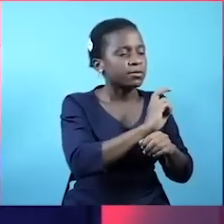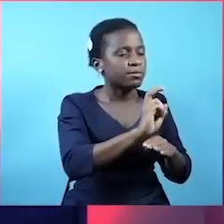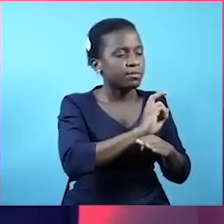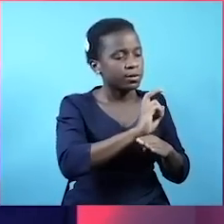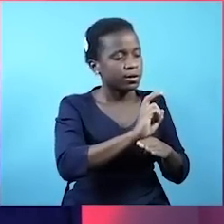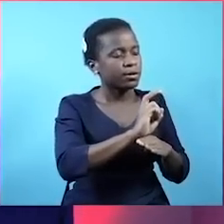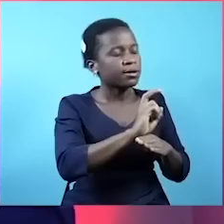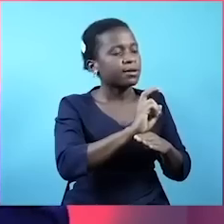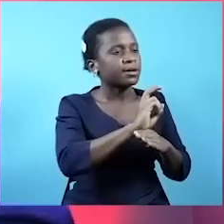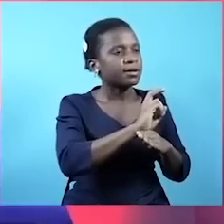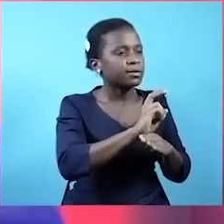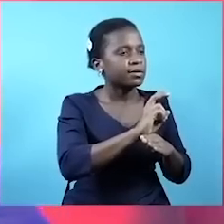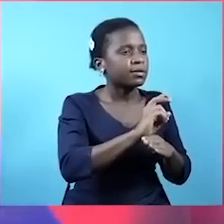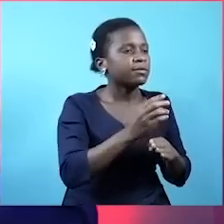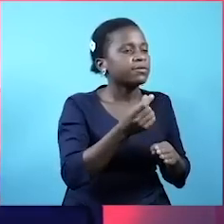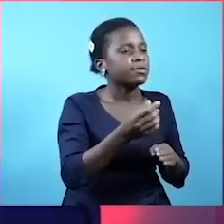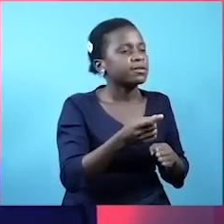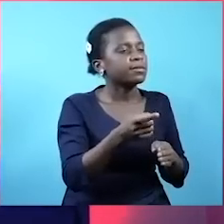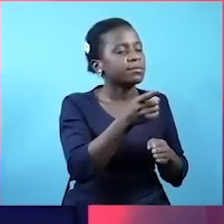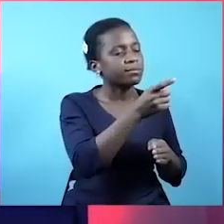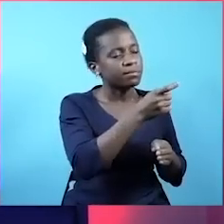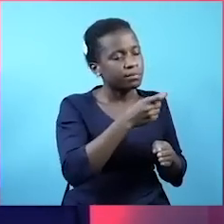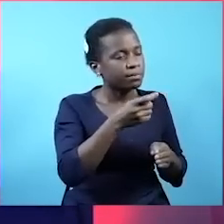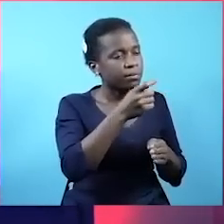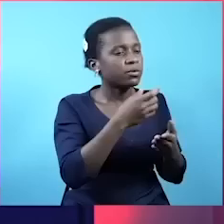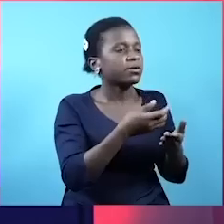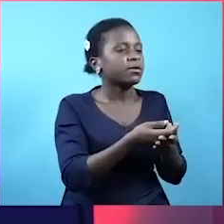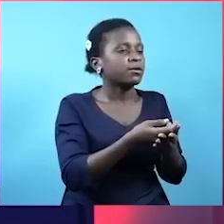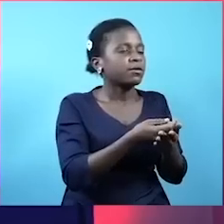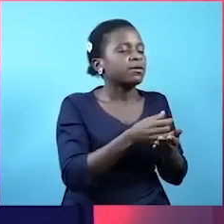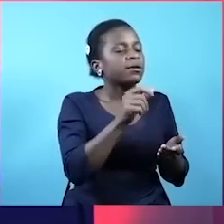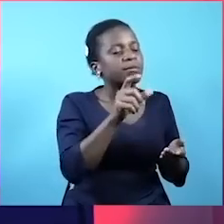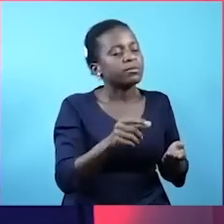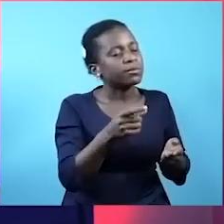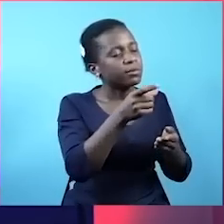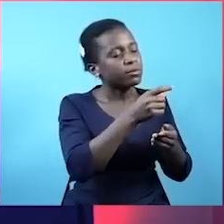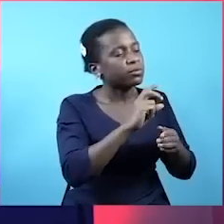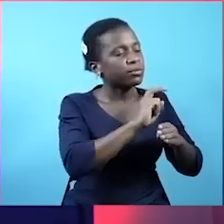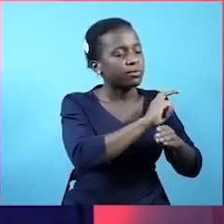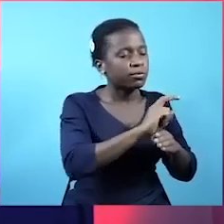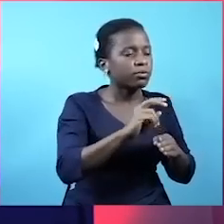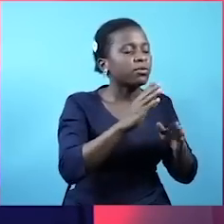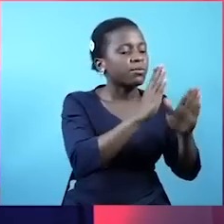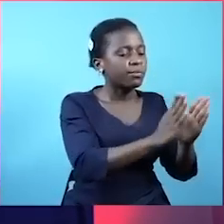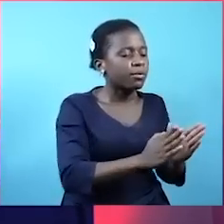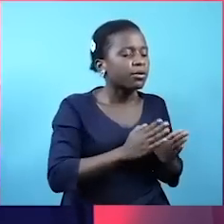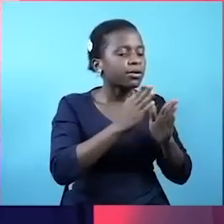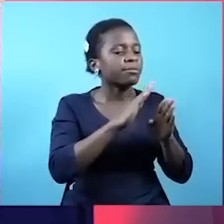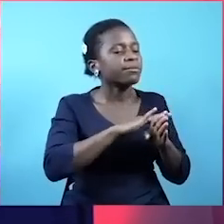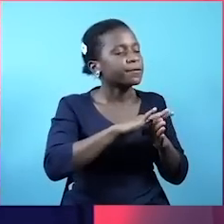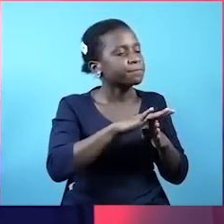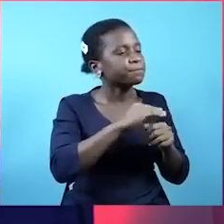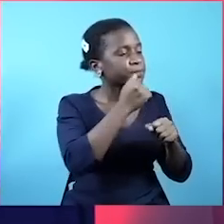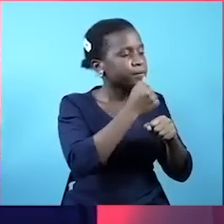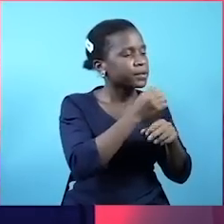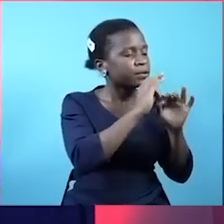Namba moja. He is a taxpayer's representative. Anakakio kulinda feather za mlipa kodi. Kuzipangia matumizi. Na kuwakisha